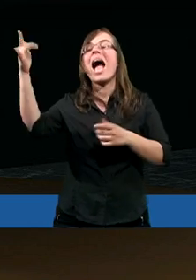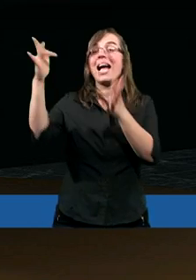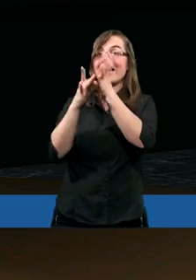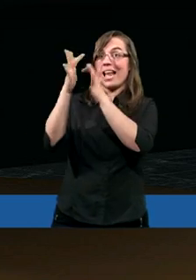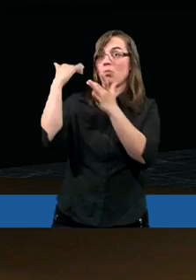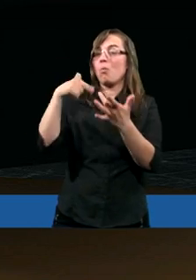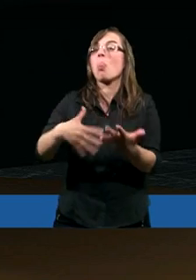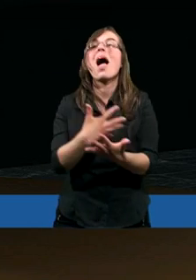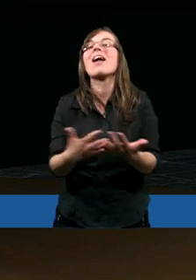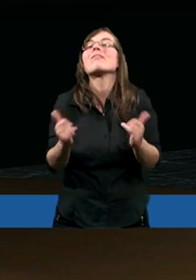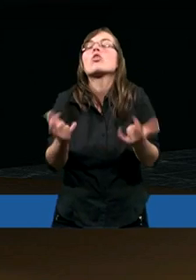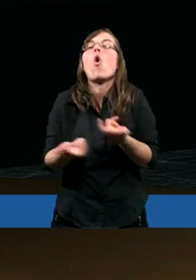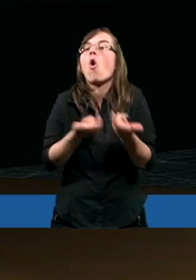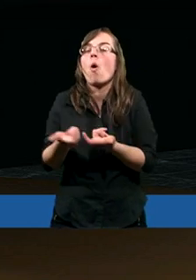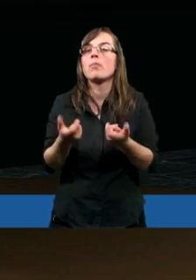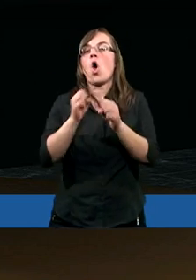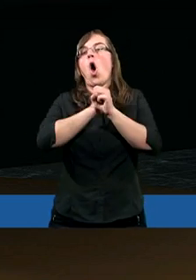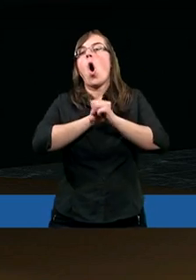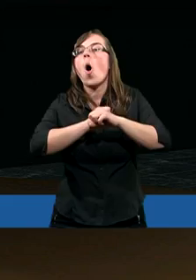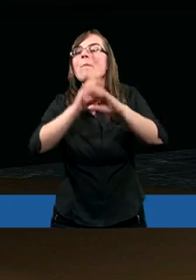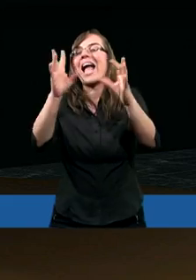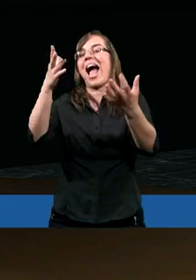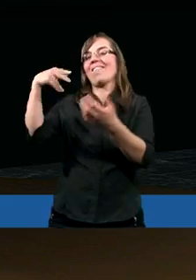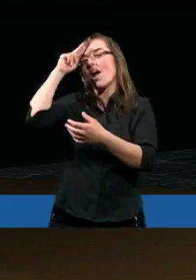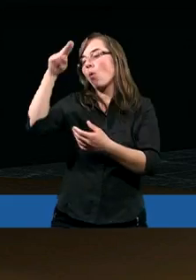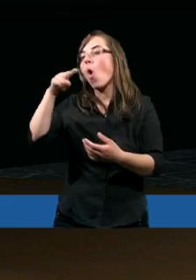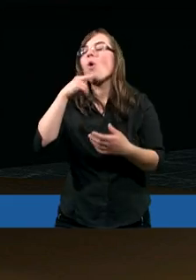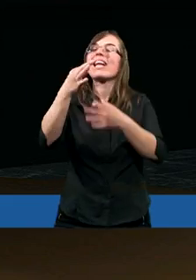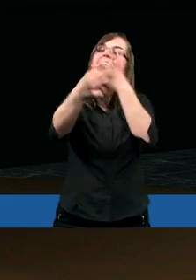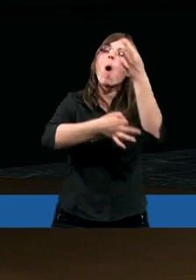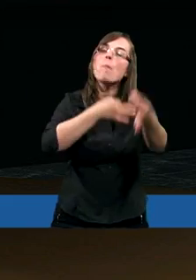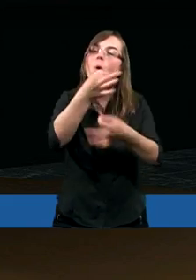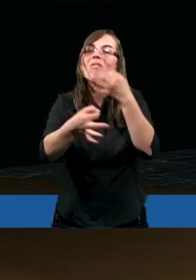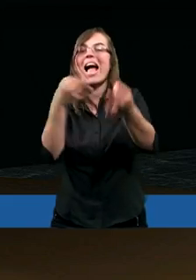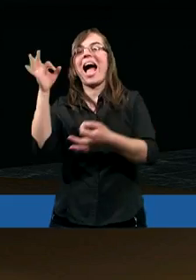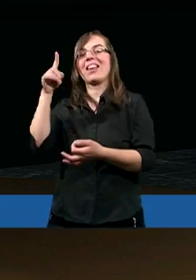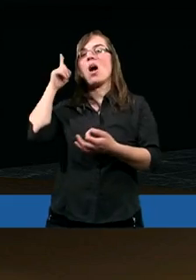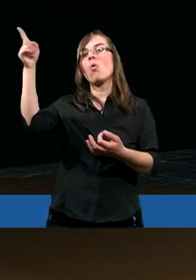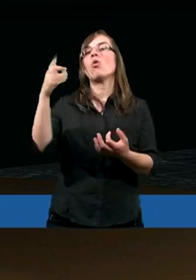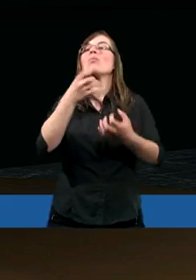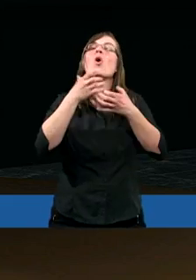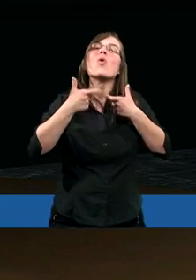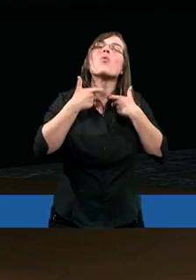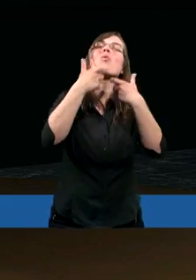A co On robił? Objawiał Boga Ojca swojego i głosił Królestwo Boże.